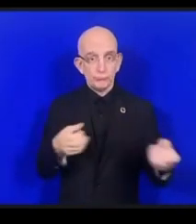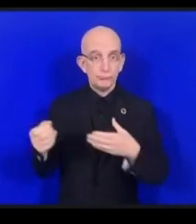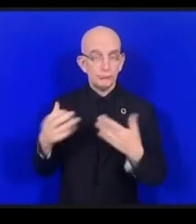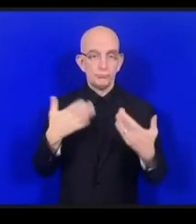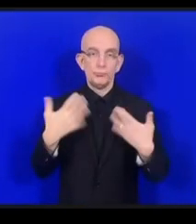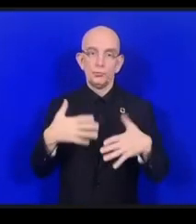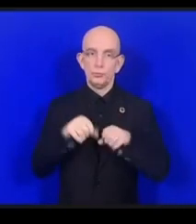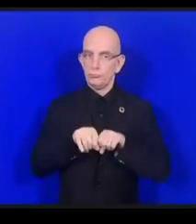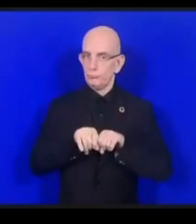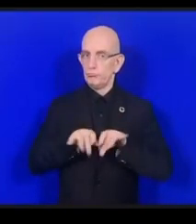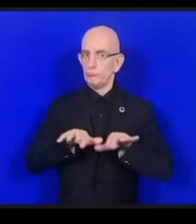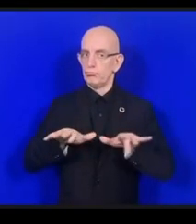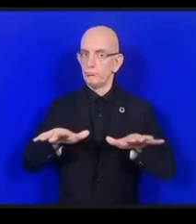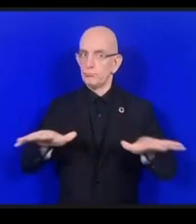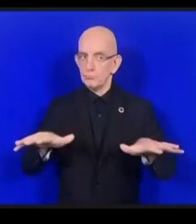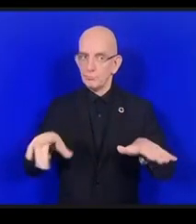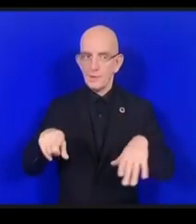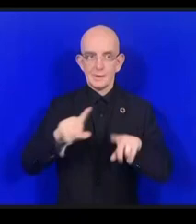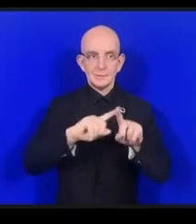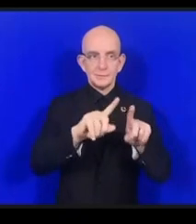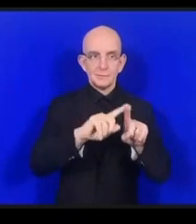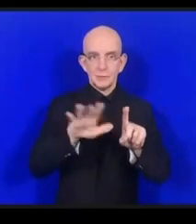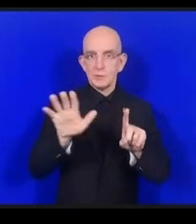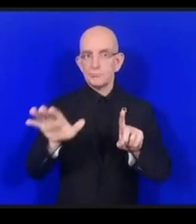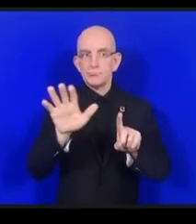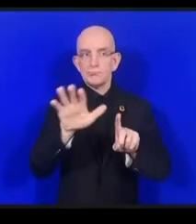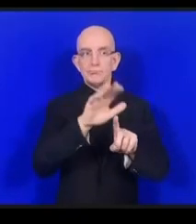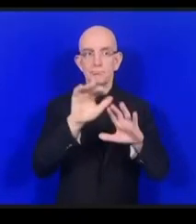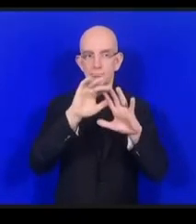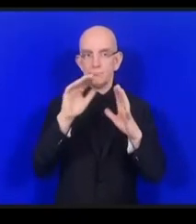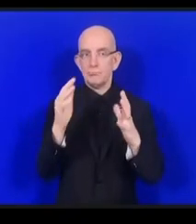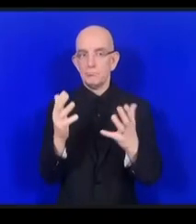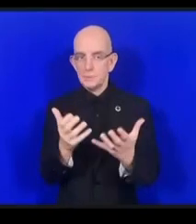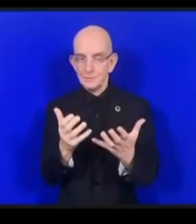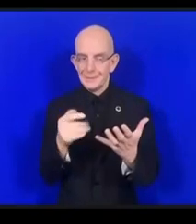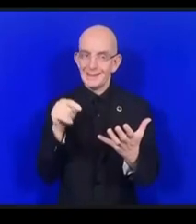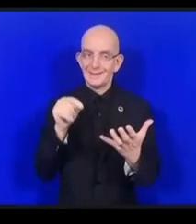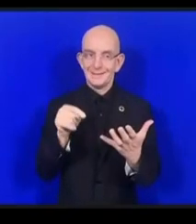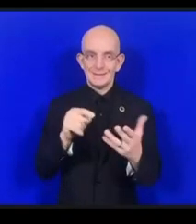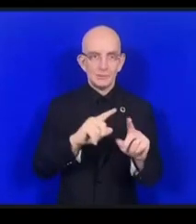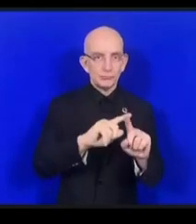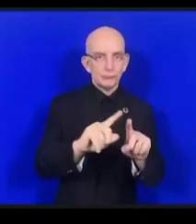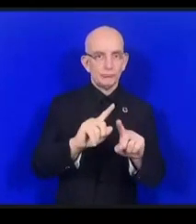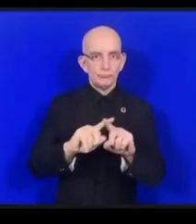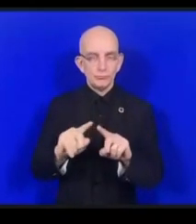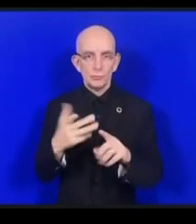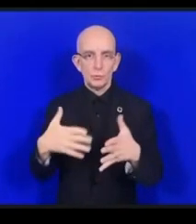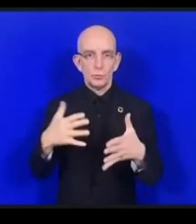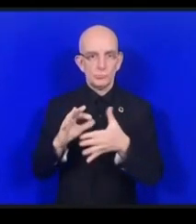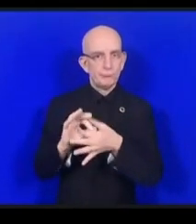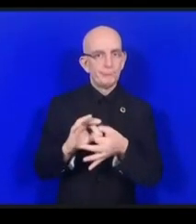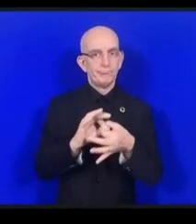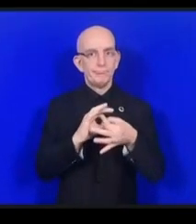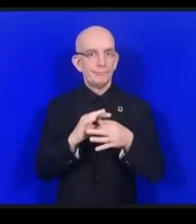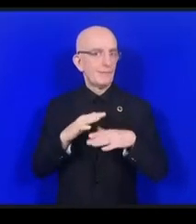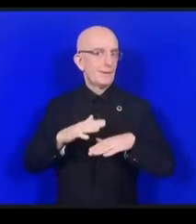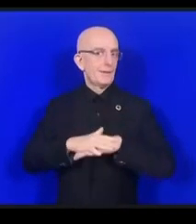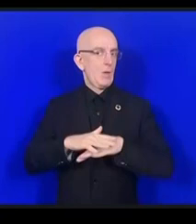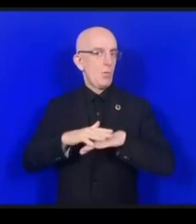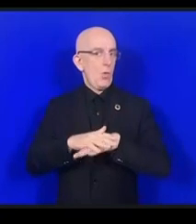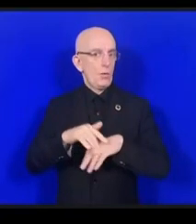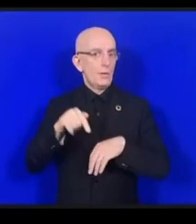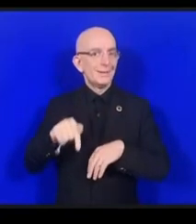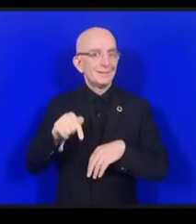'organisations qui gèrent et a une communauté beaucoup plus importante des dialogues avec elles au-delà du système de